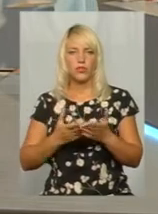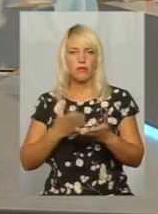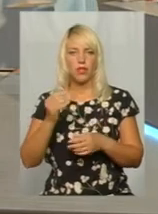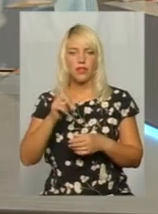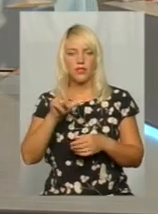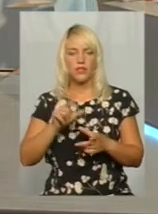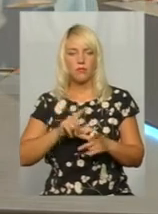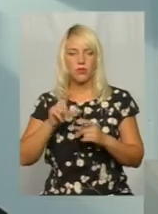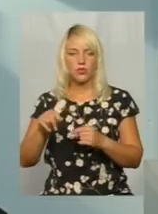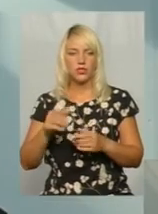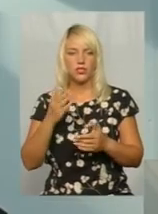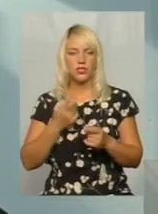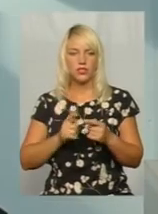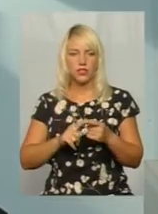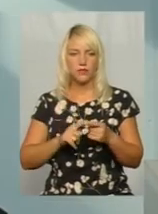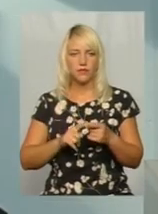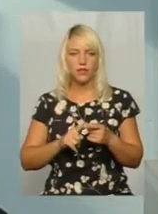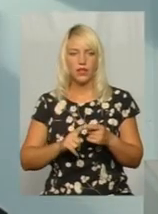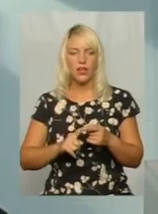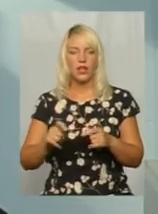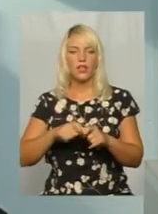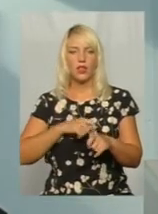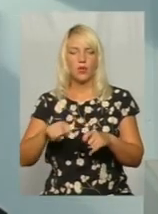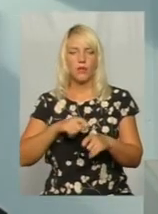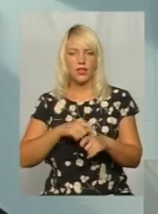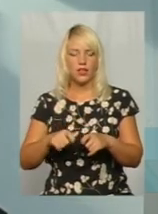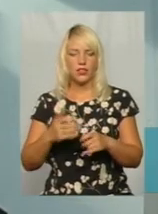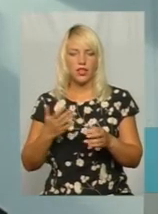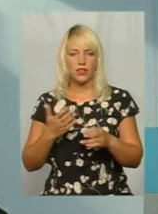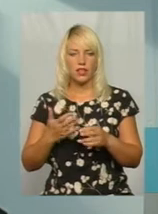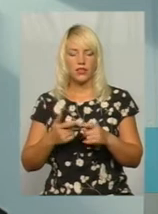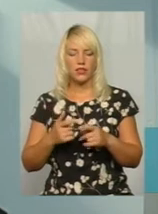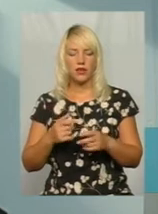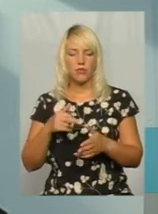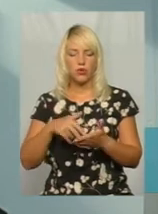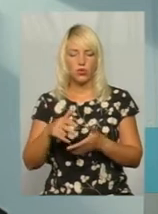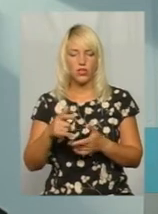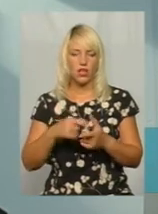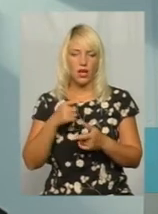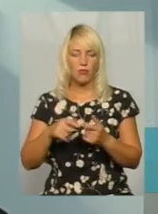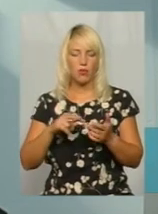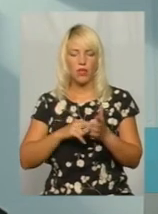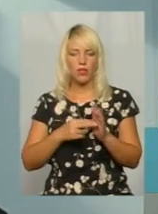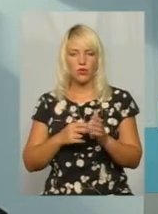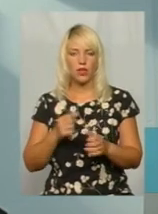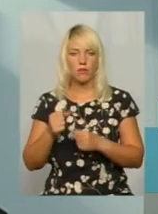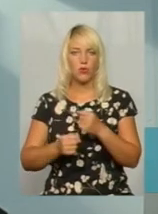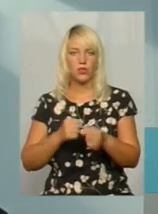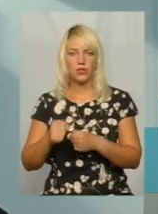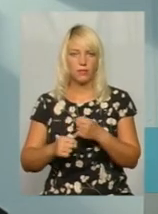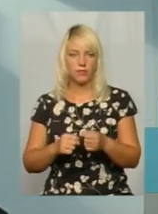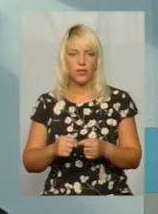включає в себе наступні аспекти. Це кілометраж, який привізник пройшов або планує пройти. Це перший.